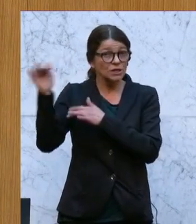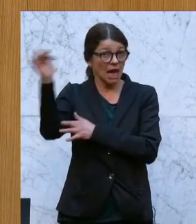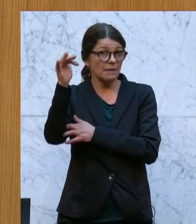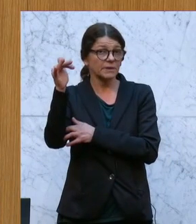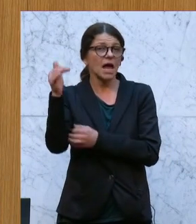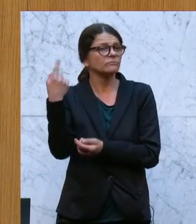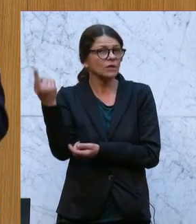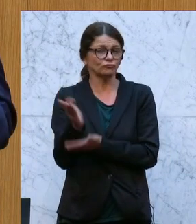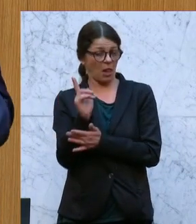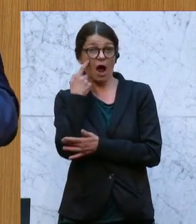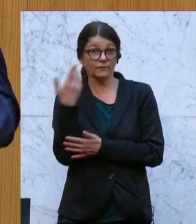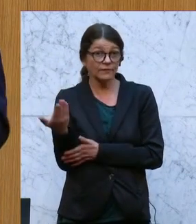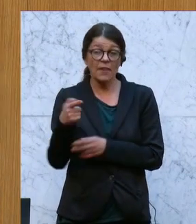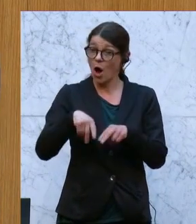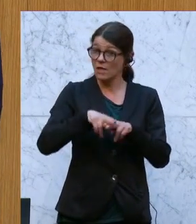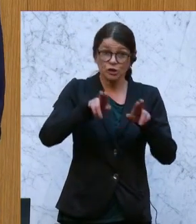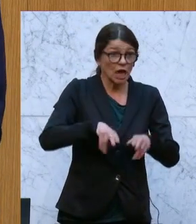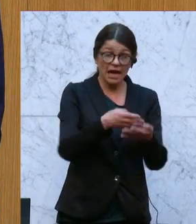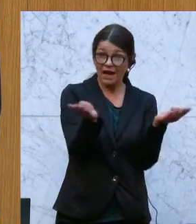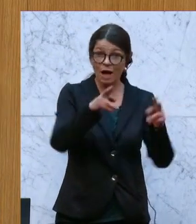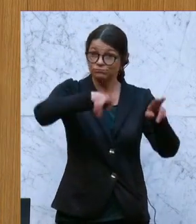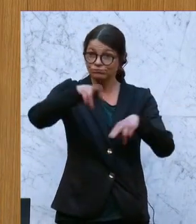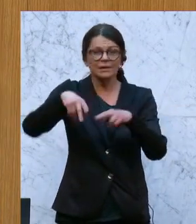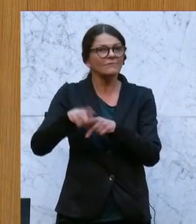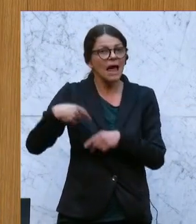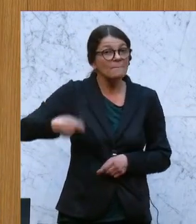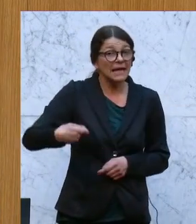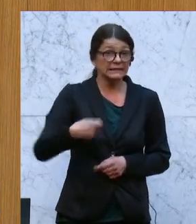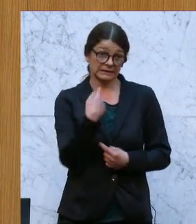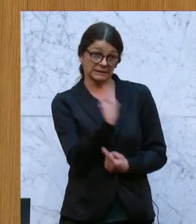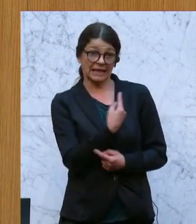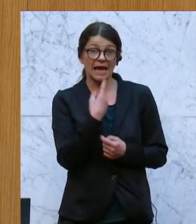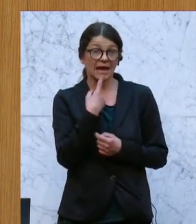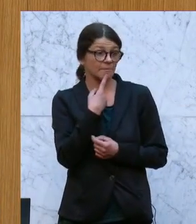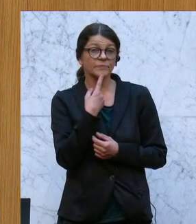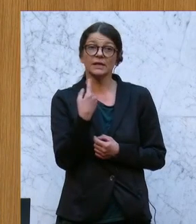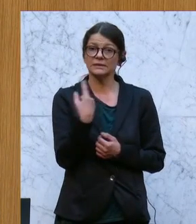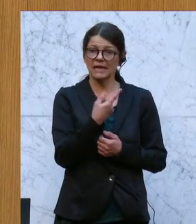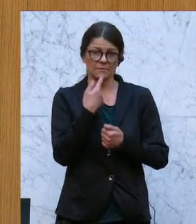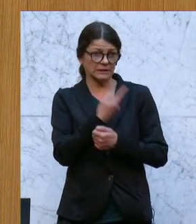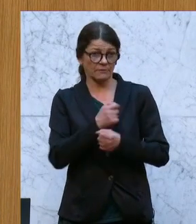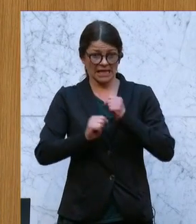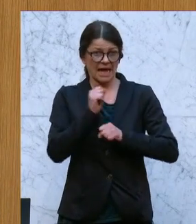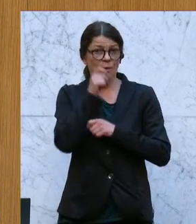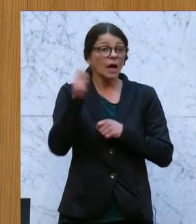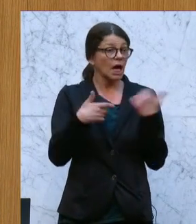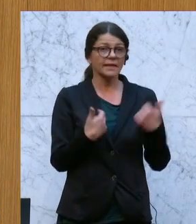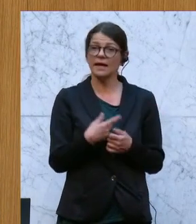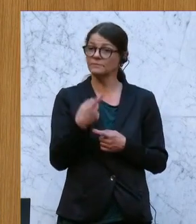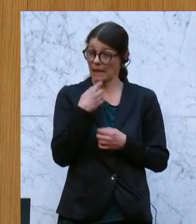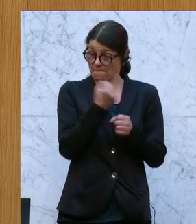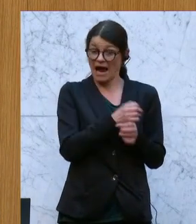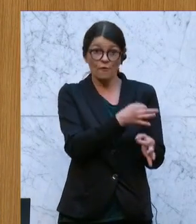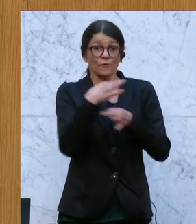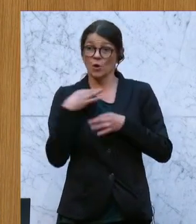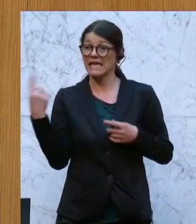aufgefallen. Auch hier im Nationalrat, als der Präsident der sich selbstverteidigenden Ukraine, die das aber tut, für uns alle